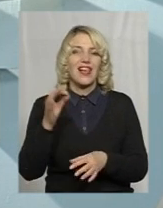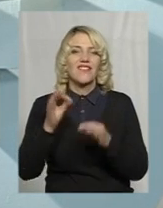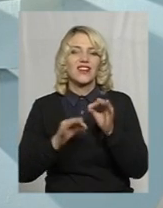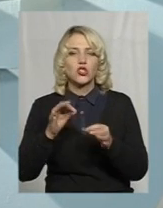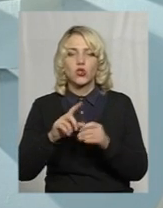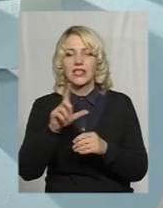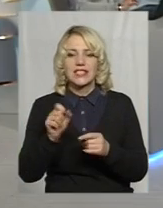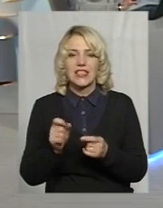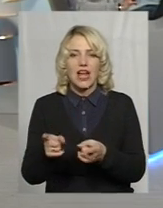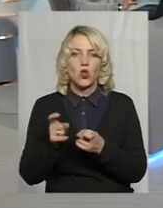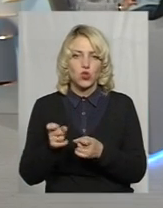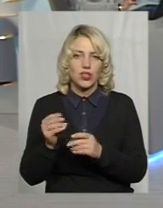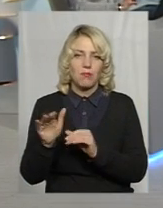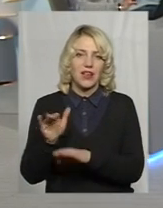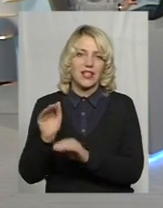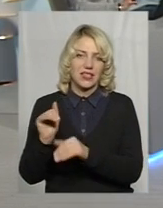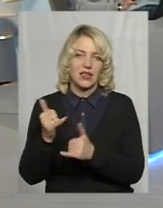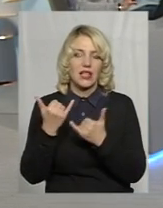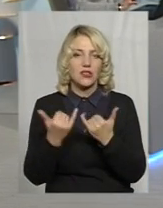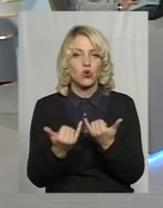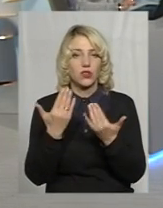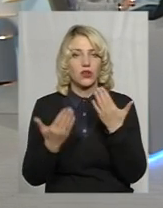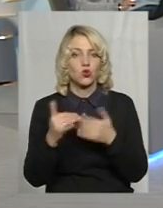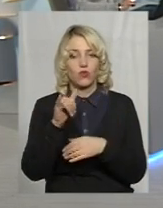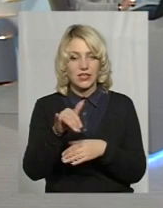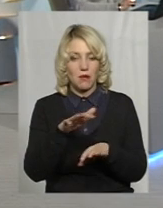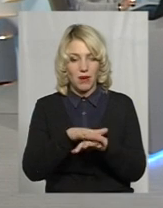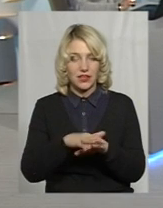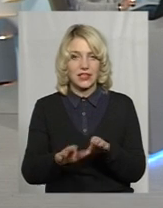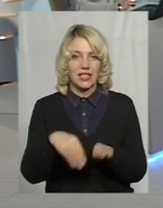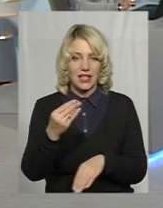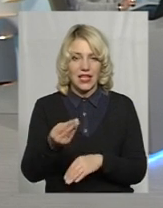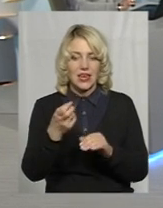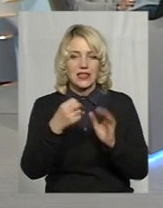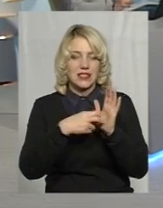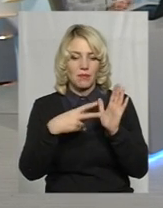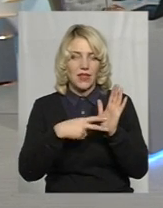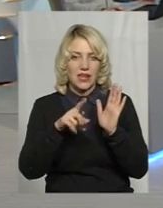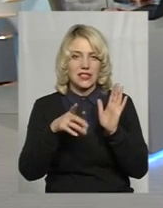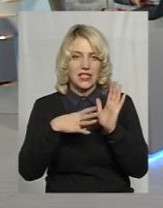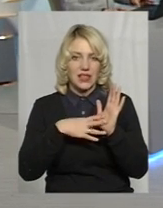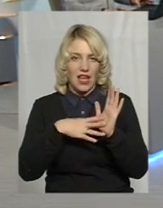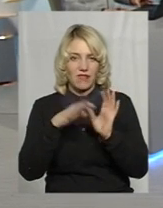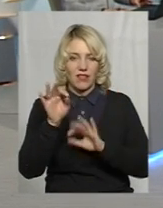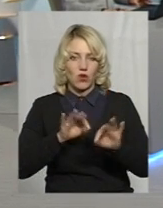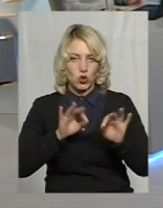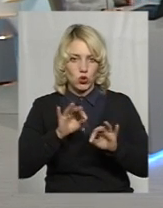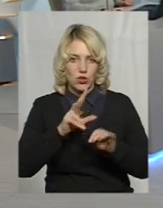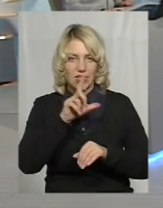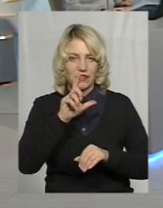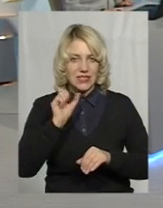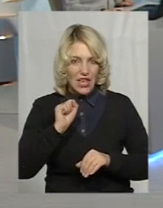залученими кредитами. Тобто на сьогодні, якщо Газбанк дає 17,9%, здається, якщо не помиляюсь, відсотків